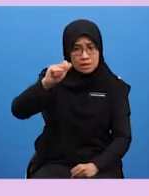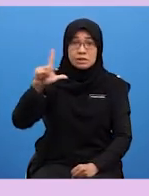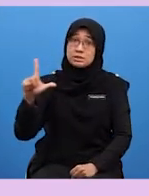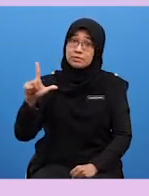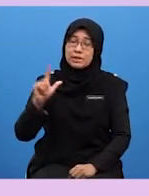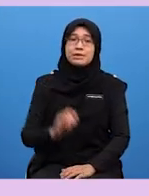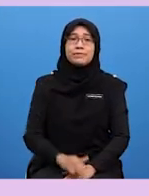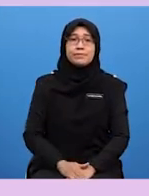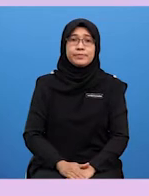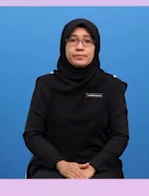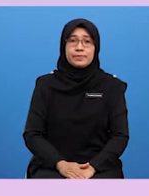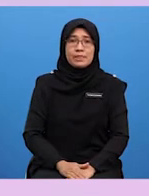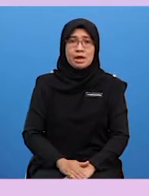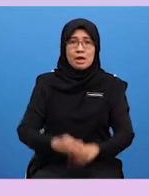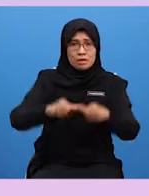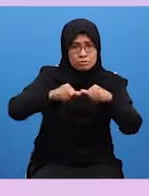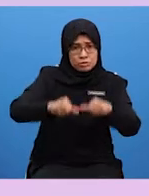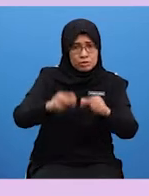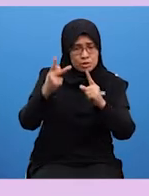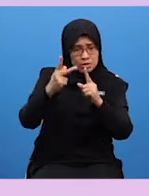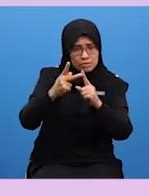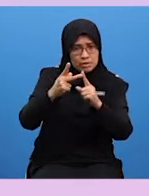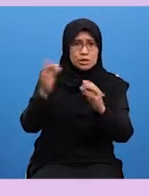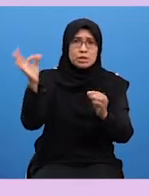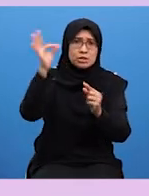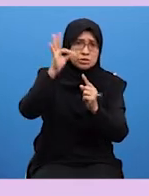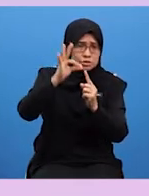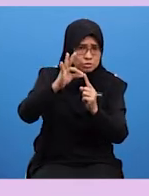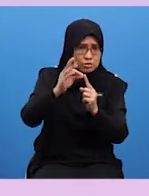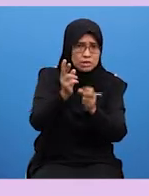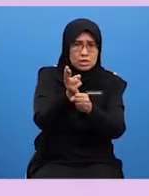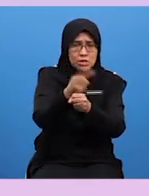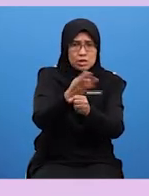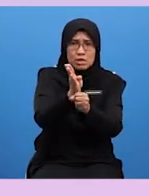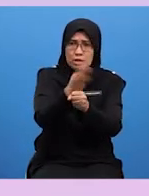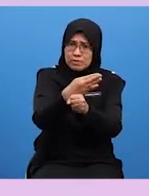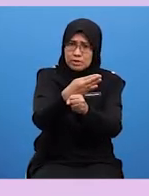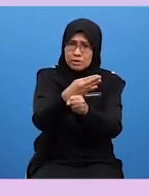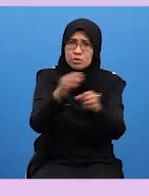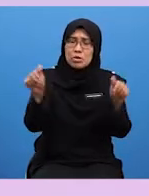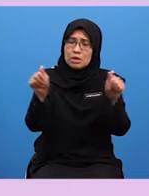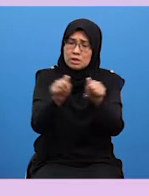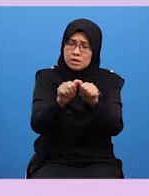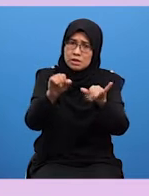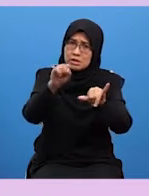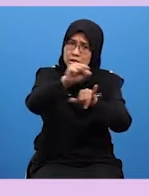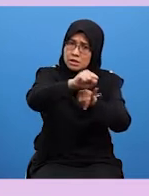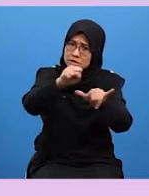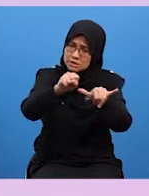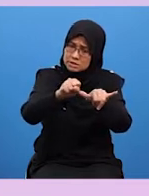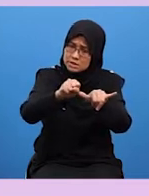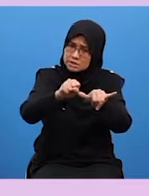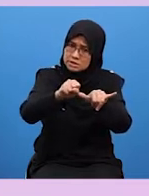Keempat, penekanan kepada kesesuaian reka bentuk serta saiz beg kertas untuk kasut capal